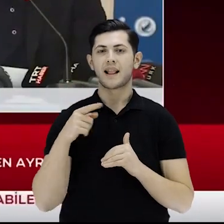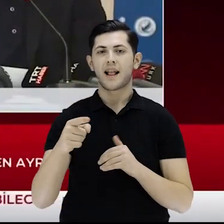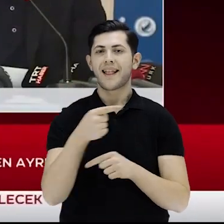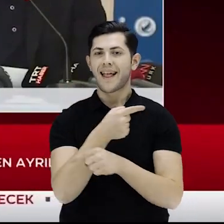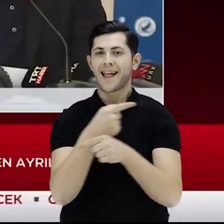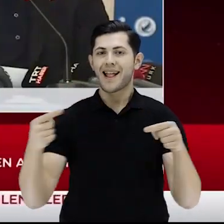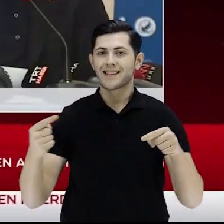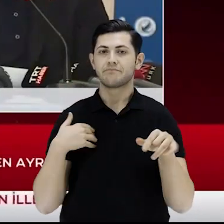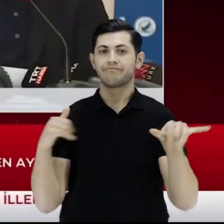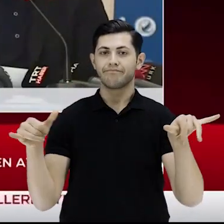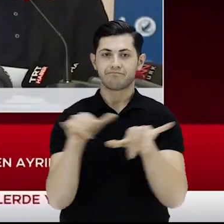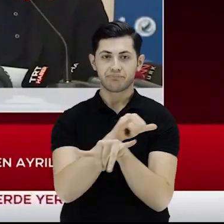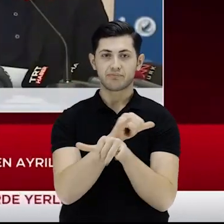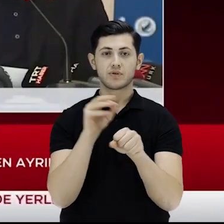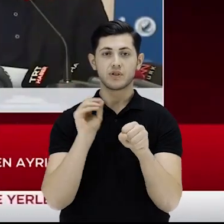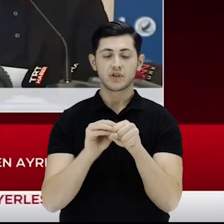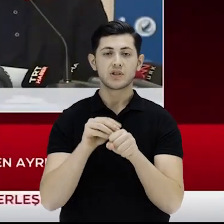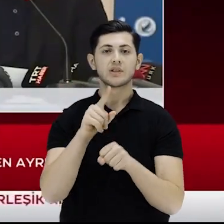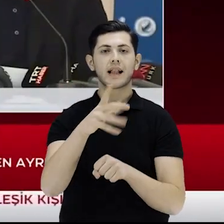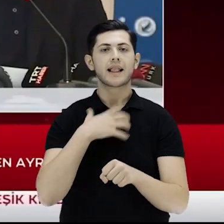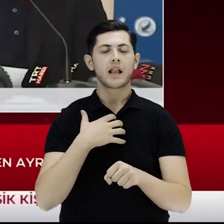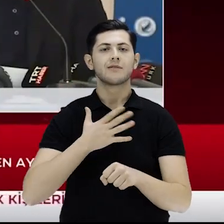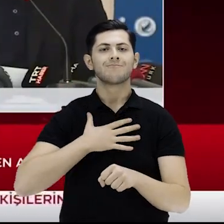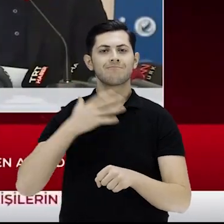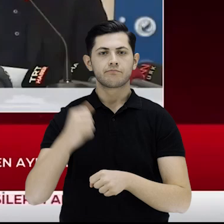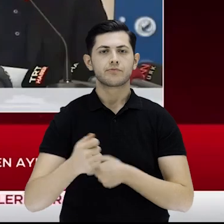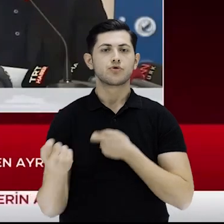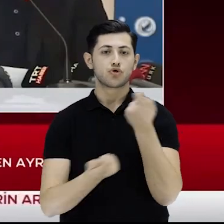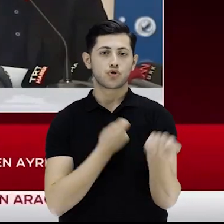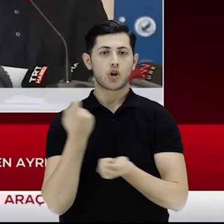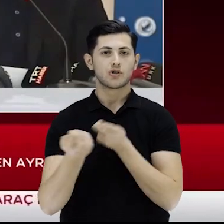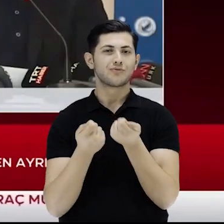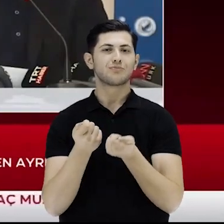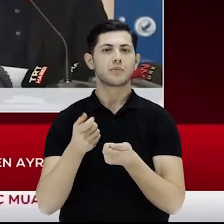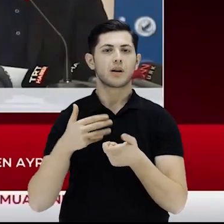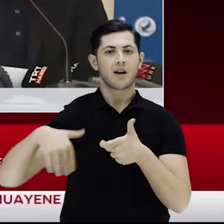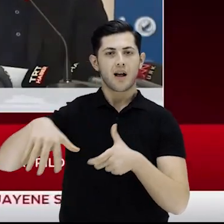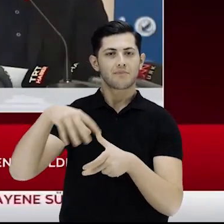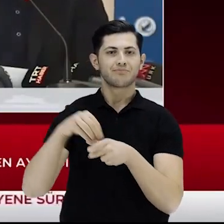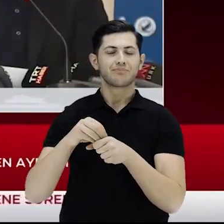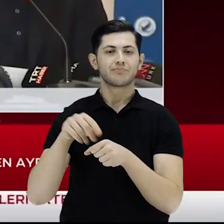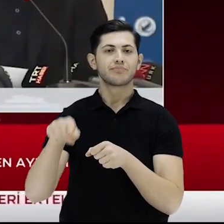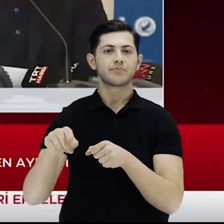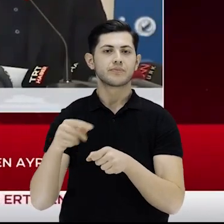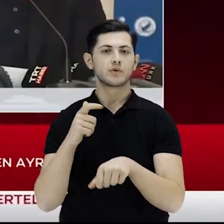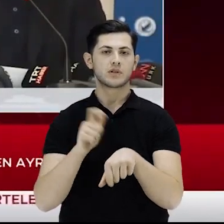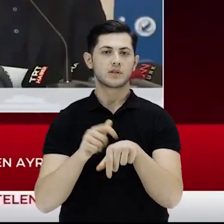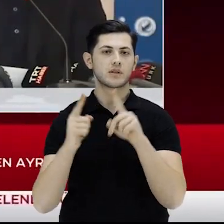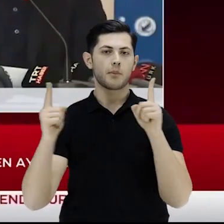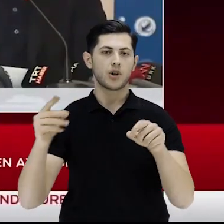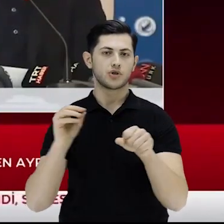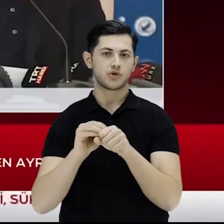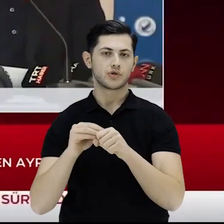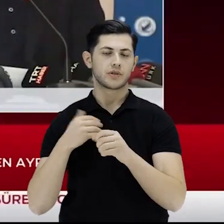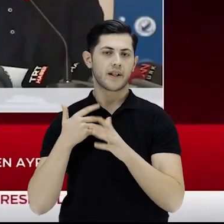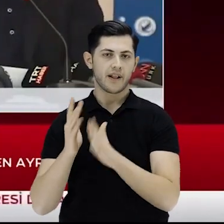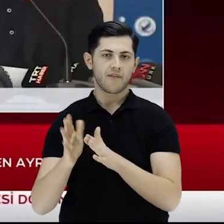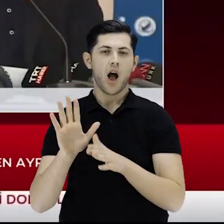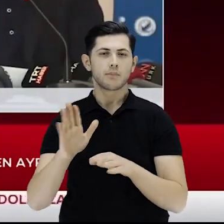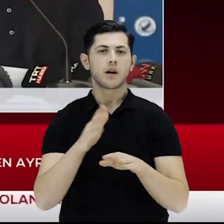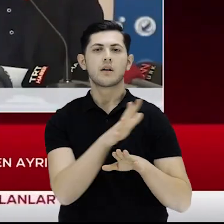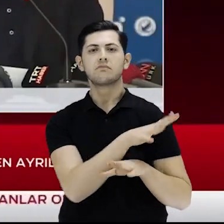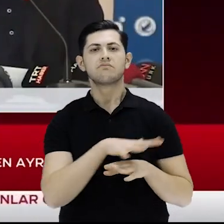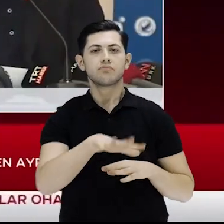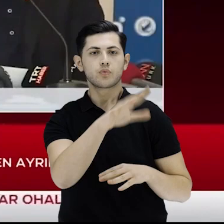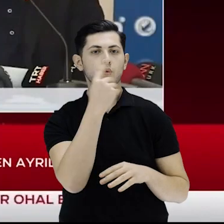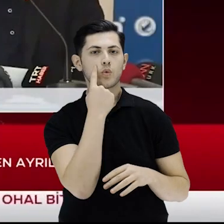vesileyle eksikliğini giderebilmek için elinden gelen gayreti gösterirken buradaki süreçler içerisinde herkes. Ama